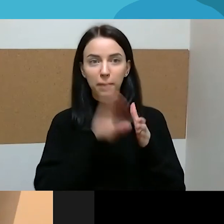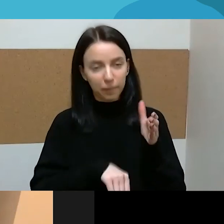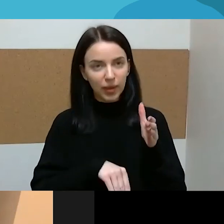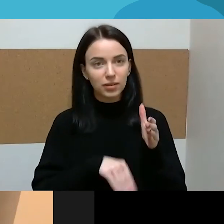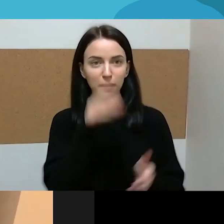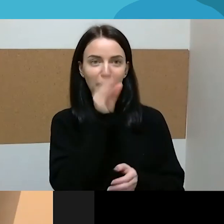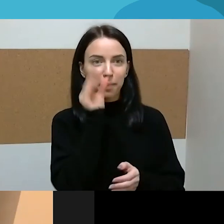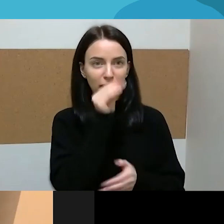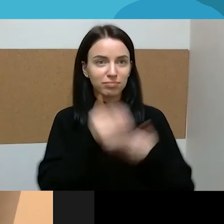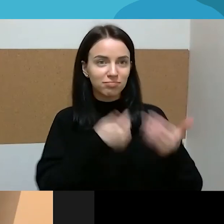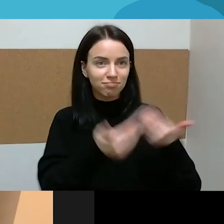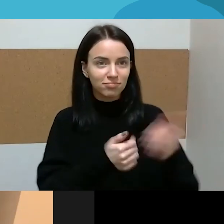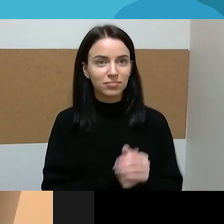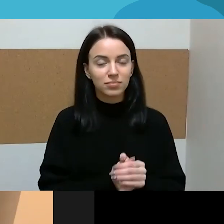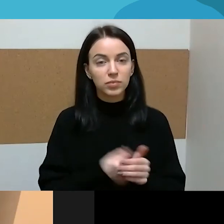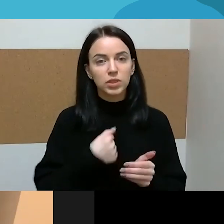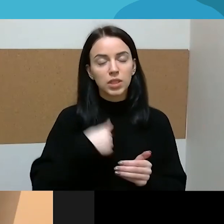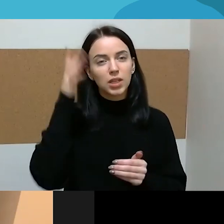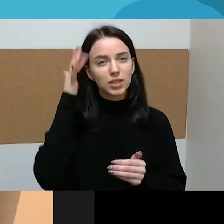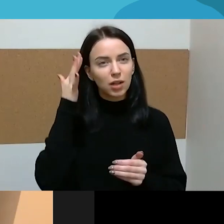tai aš tikrai manau, kad būtų daug sunkiau.